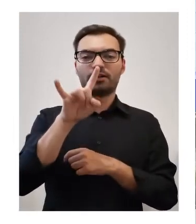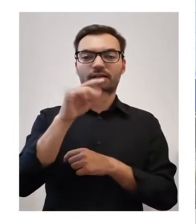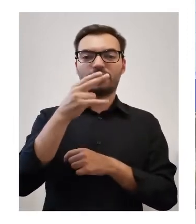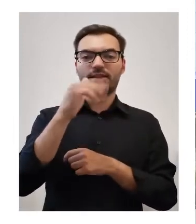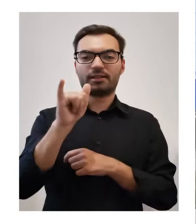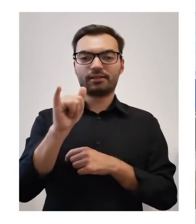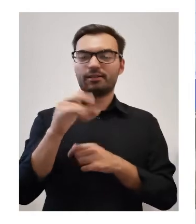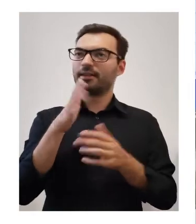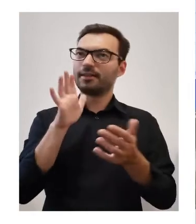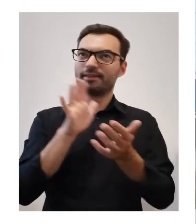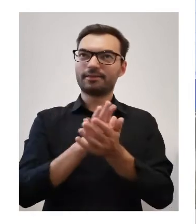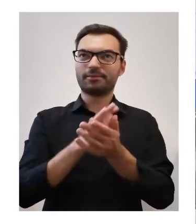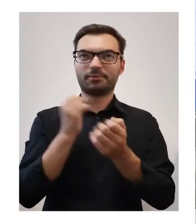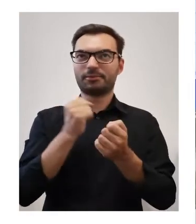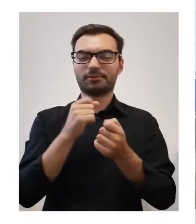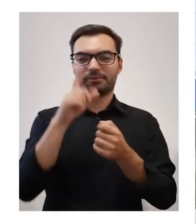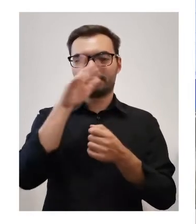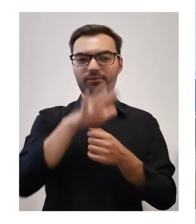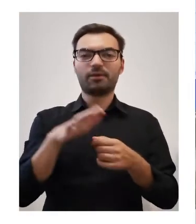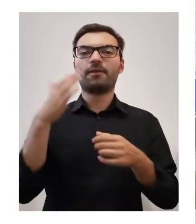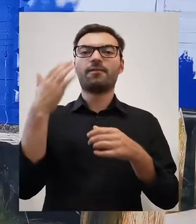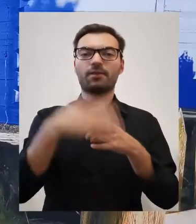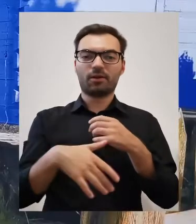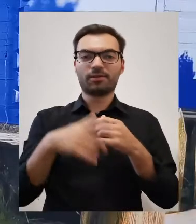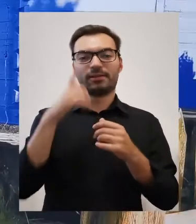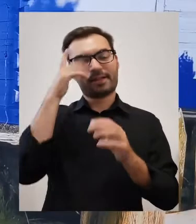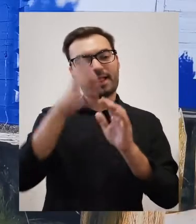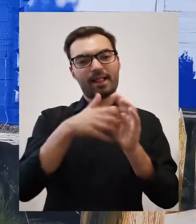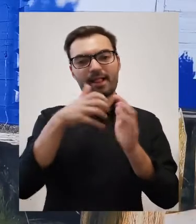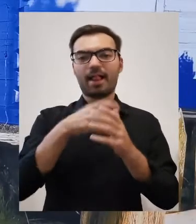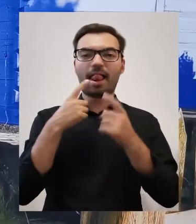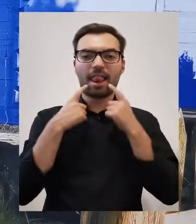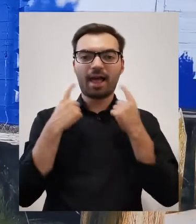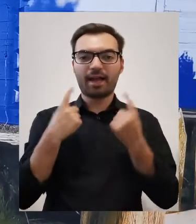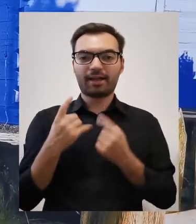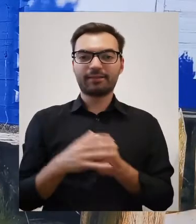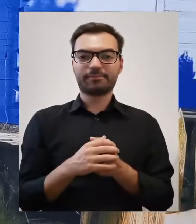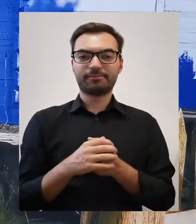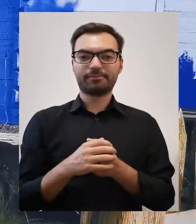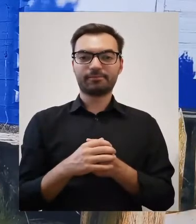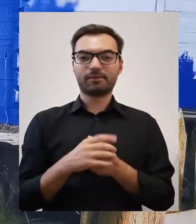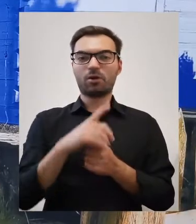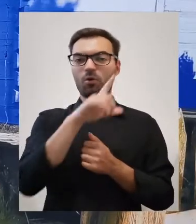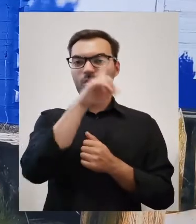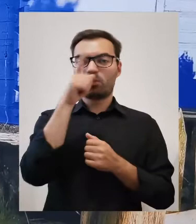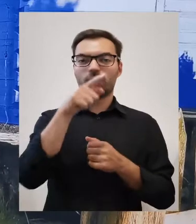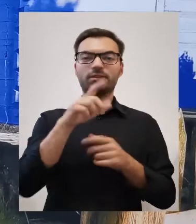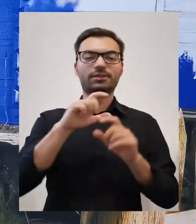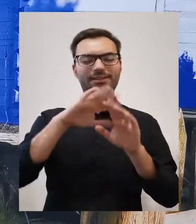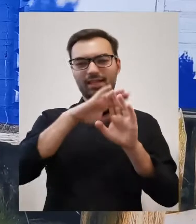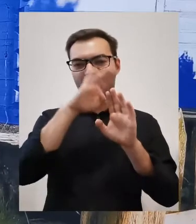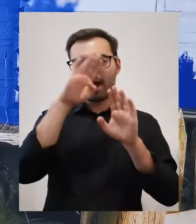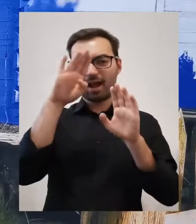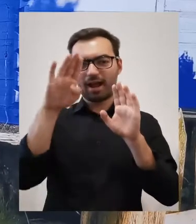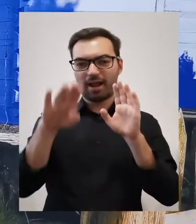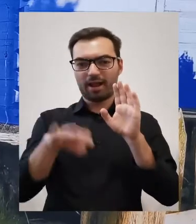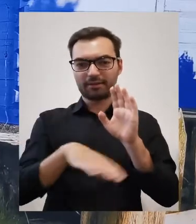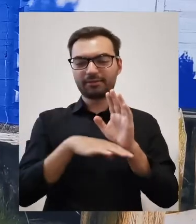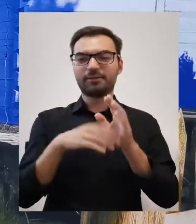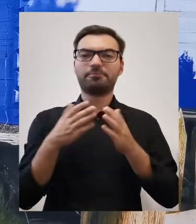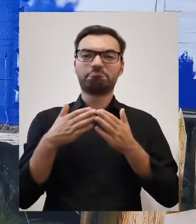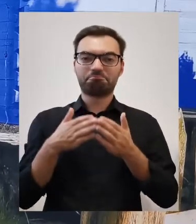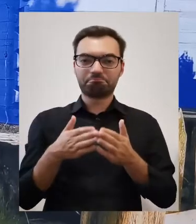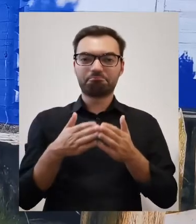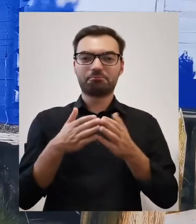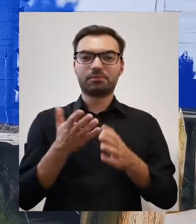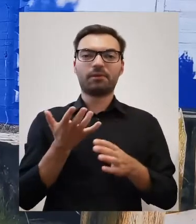szczególna społeczność, a no wreszcie najwyższa pora, żeby sięgnąć po legendy. Ci ludzie, którzy całymi dniami